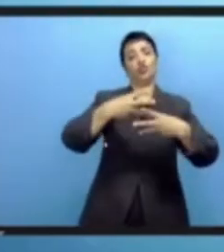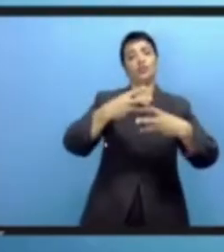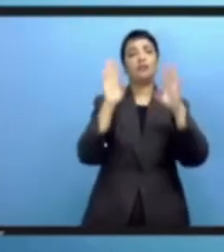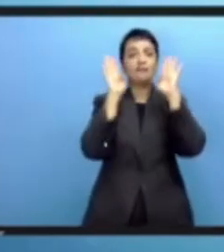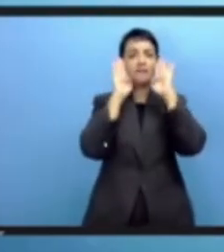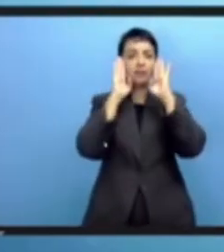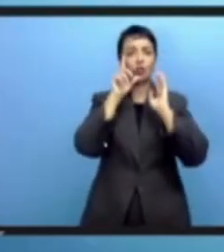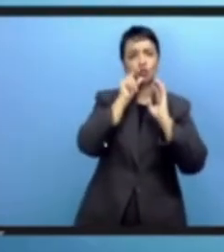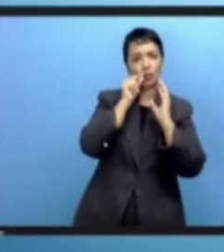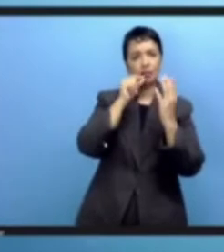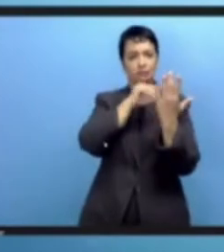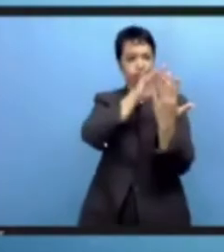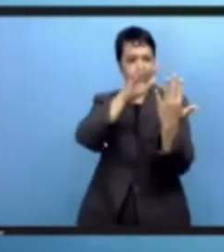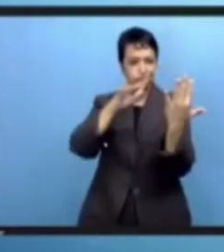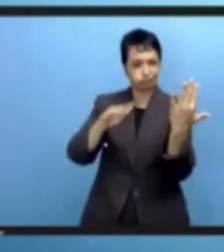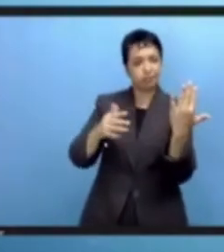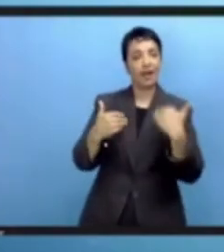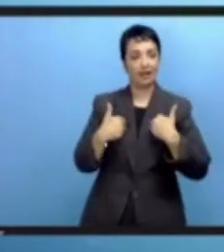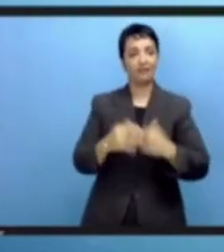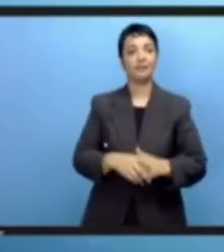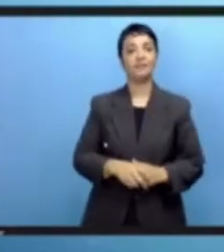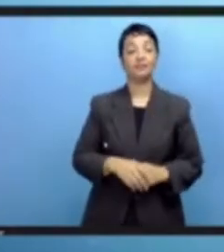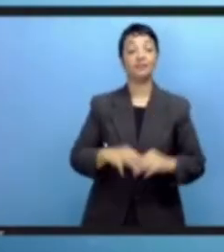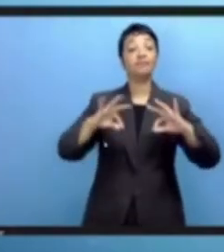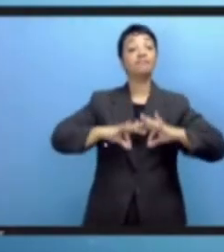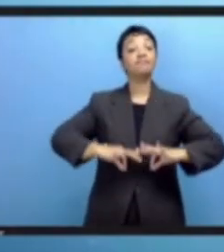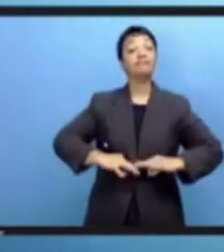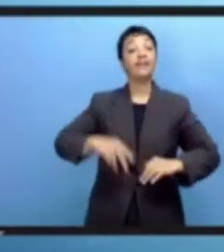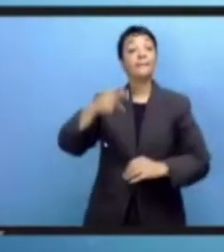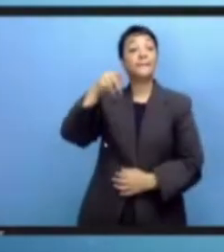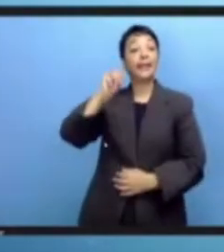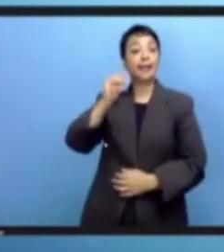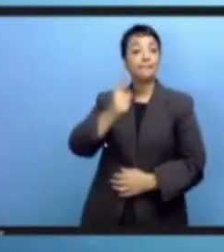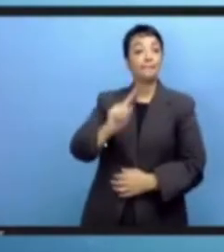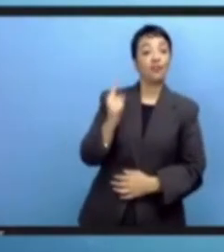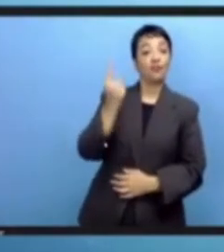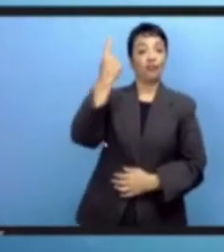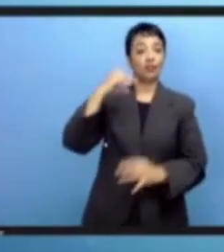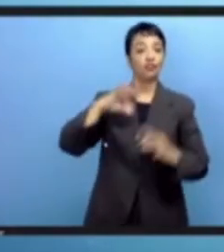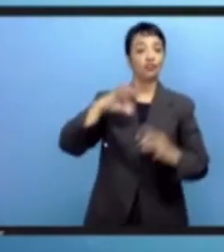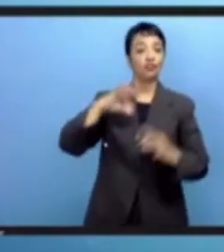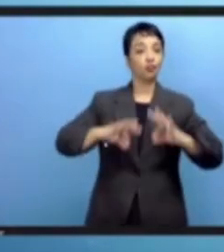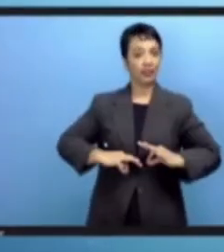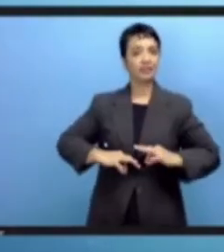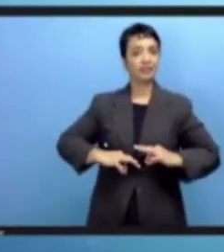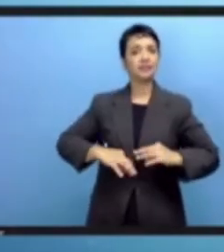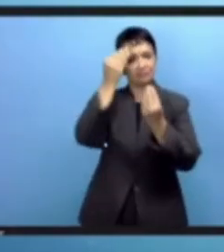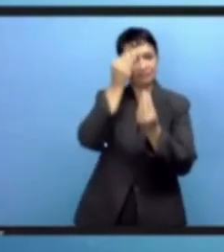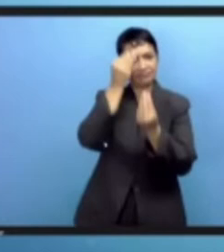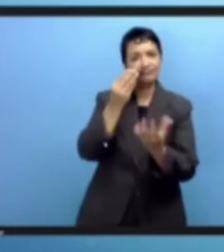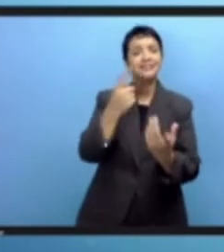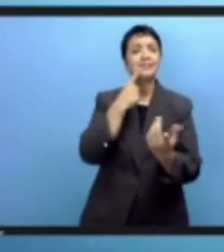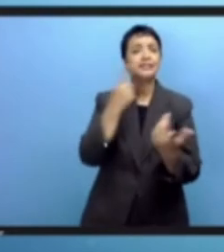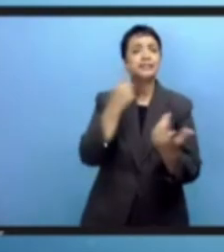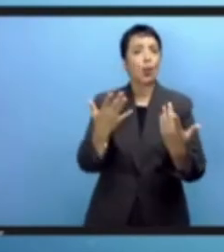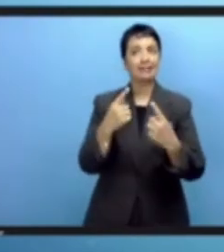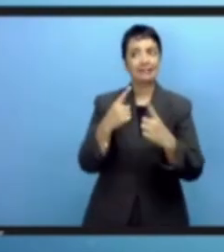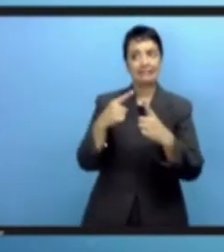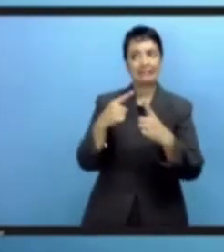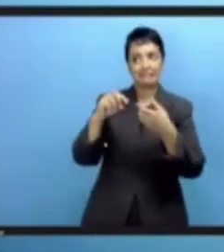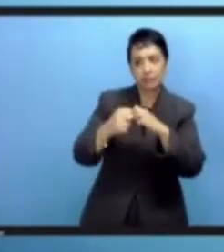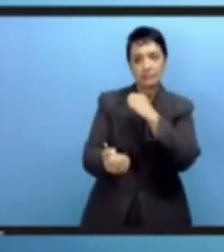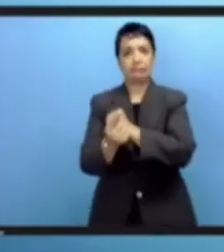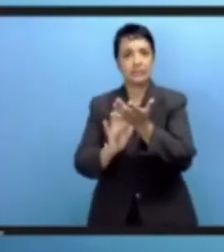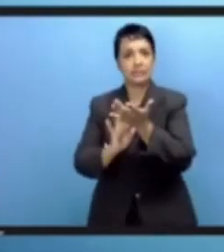المواطنين يتم الاستماع إليها عن طريق وسائل التواصل الاجتماعي ورئيس الوزراء قد أحدث عن بعض المقاطر الخاصة من